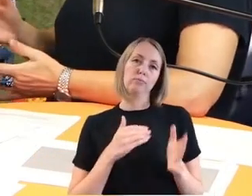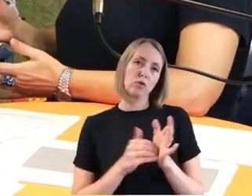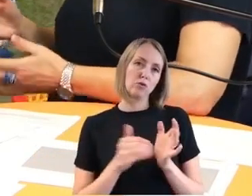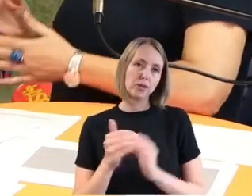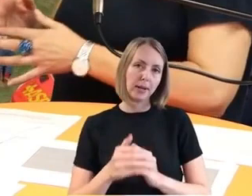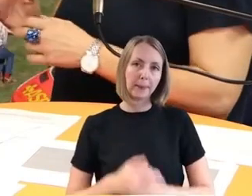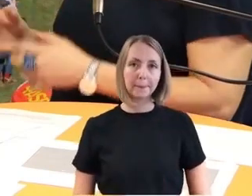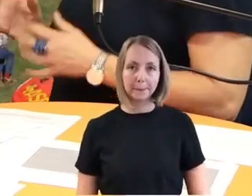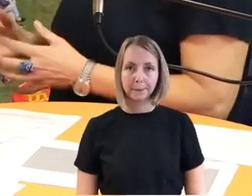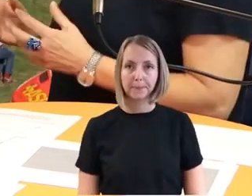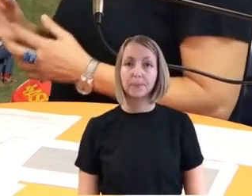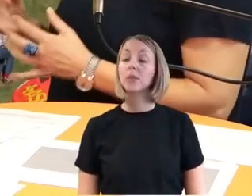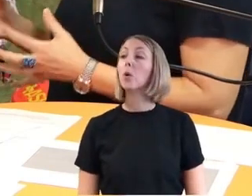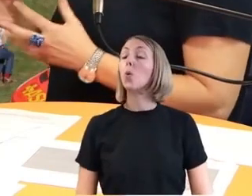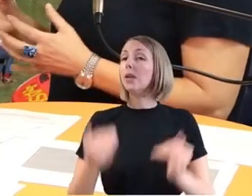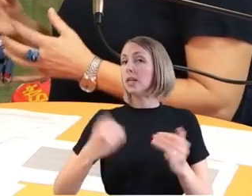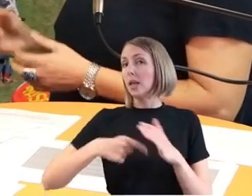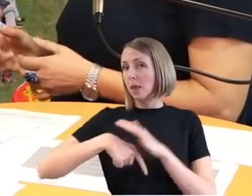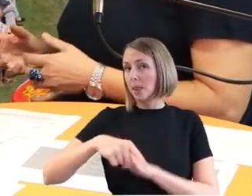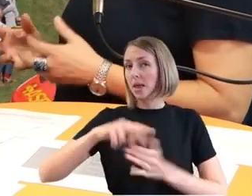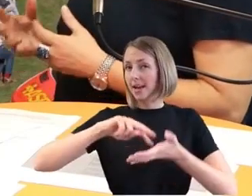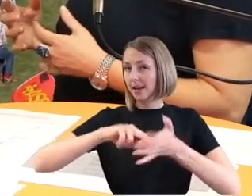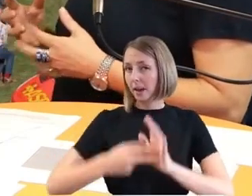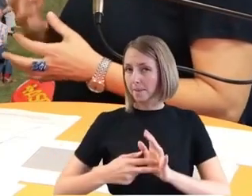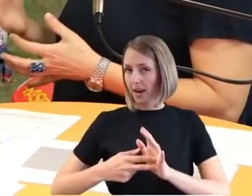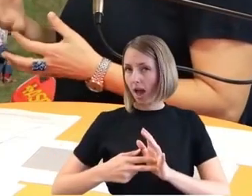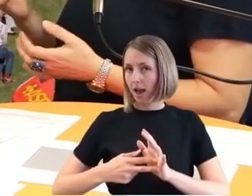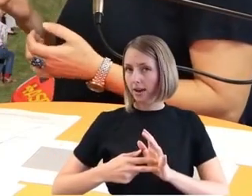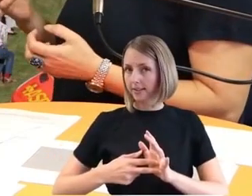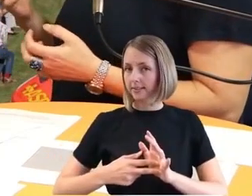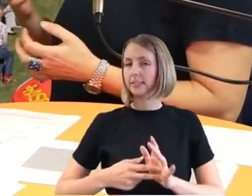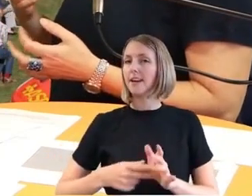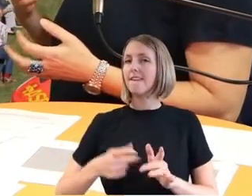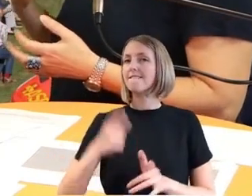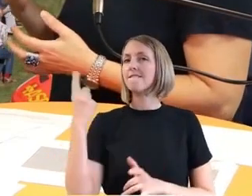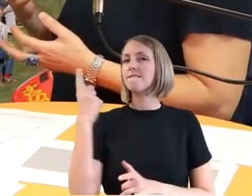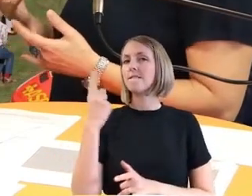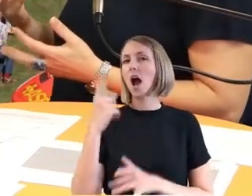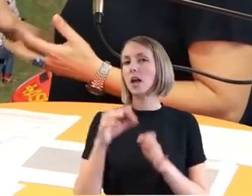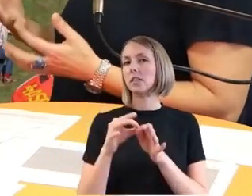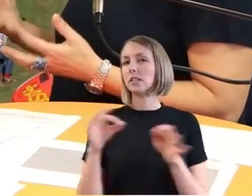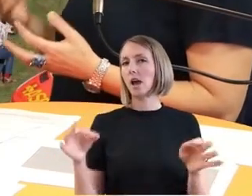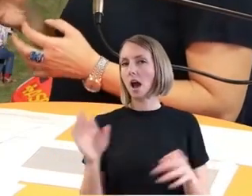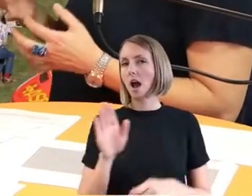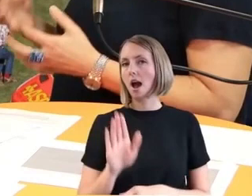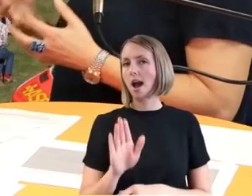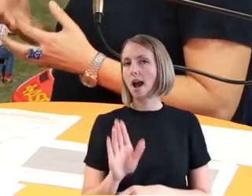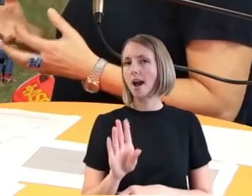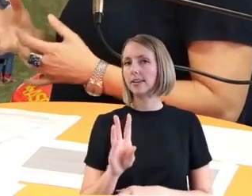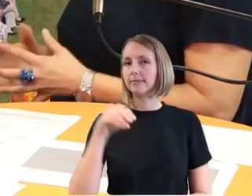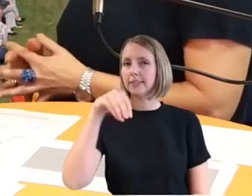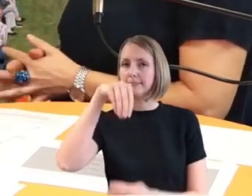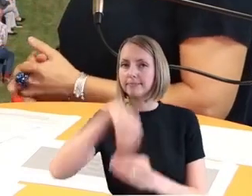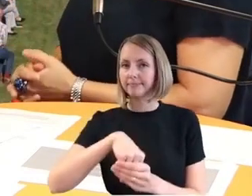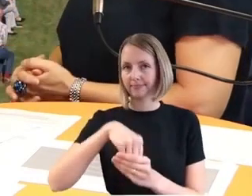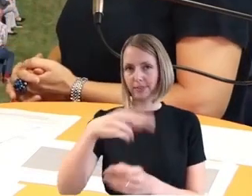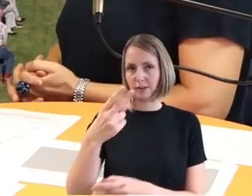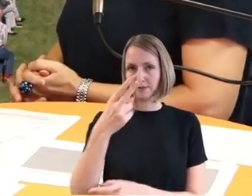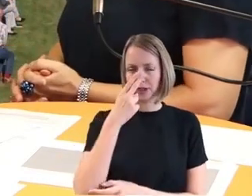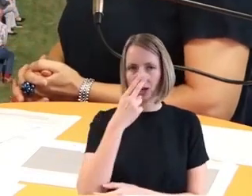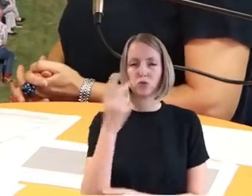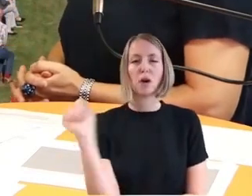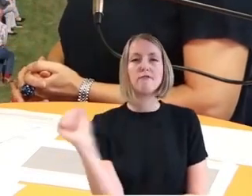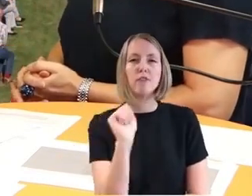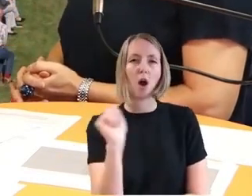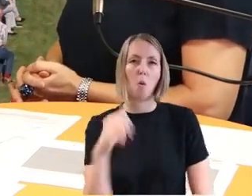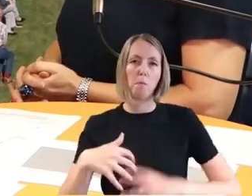geplante bundesweite Warntag. Was ist denn da, was steht denn da alles hinter, jetzt in diesem Jahr? Genau,